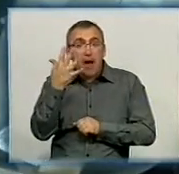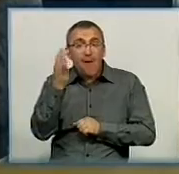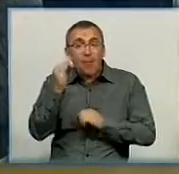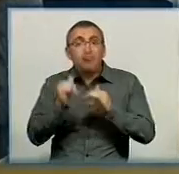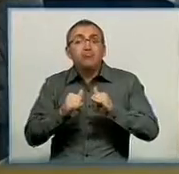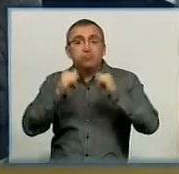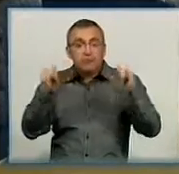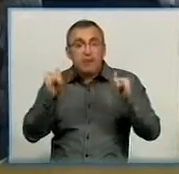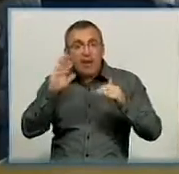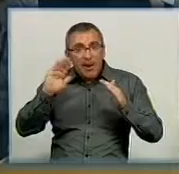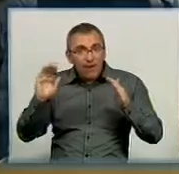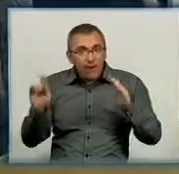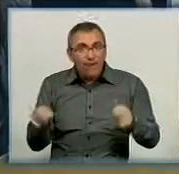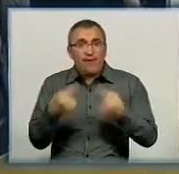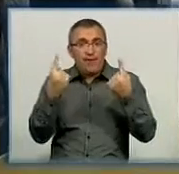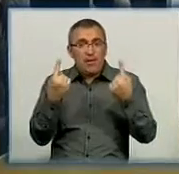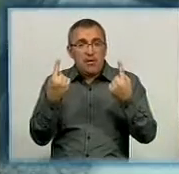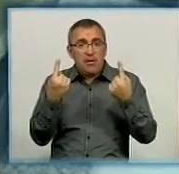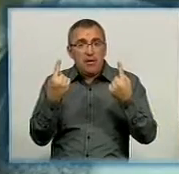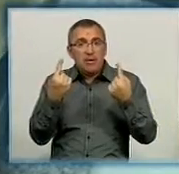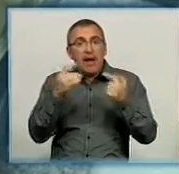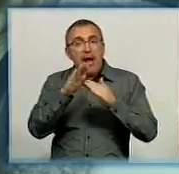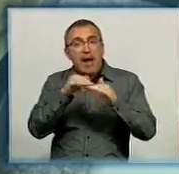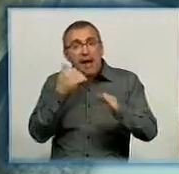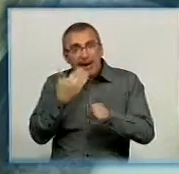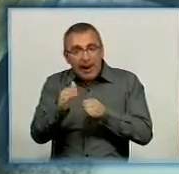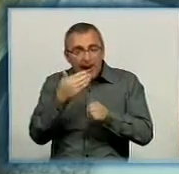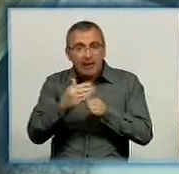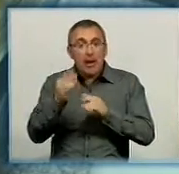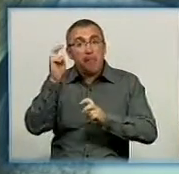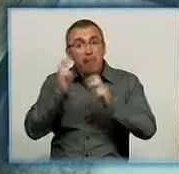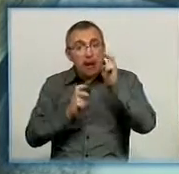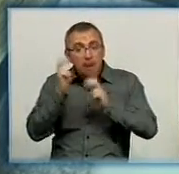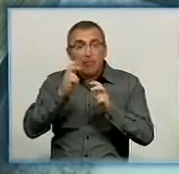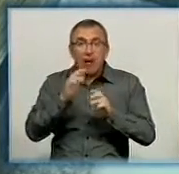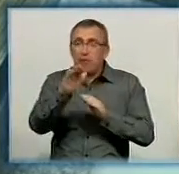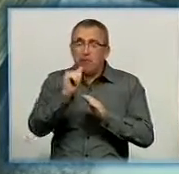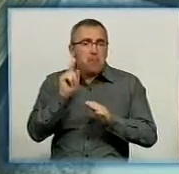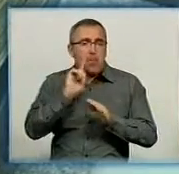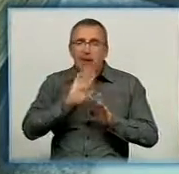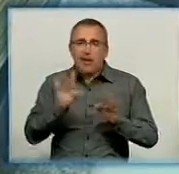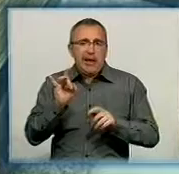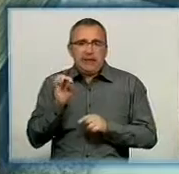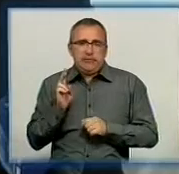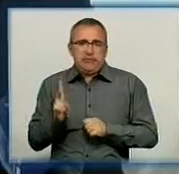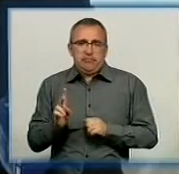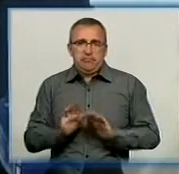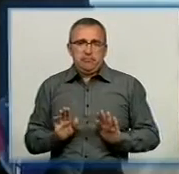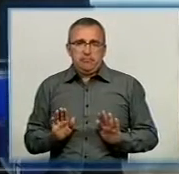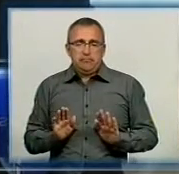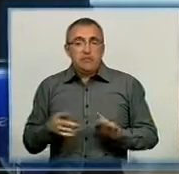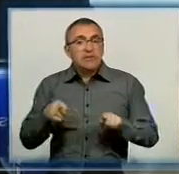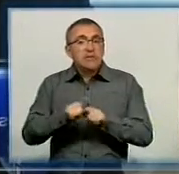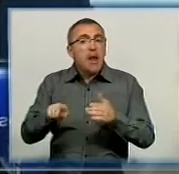Відновлюється і популярність споживчих кредитів. А от підприємства кредити брати поки що не ризикують. Це